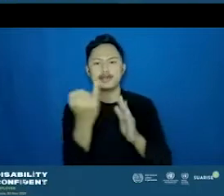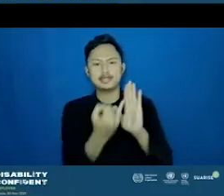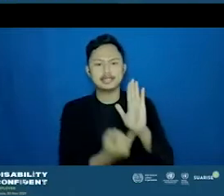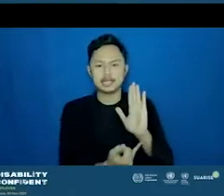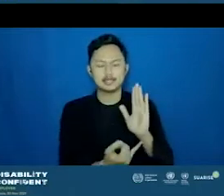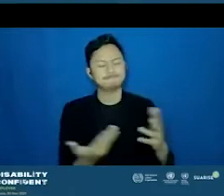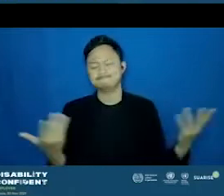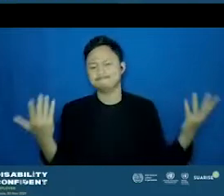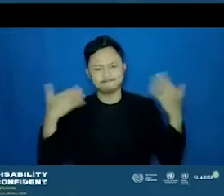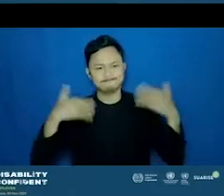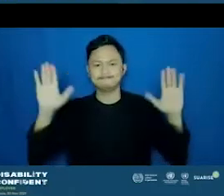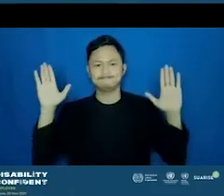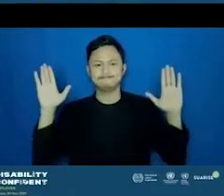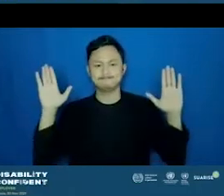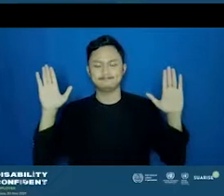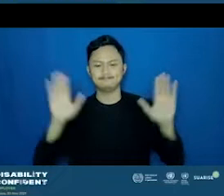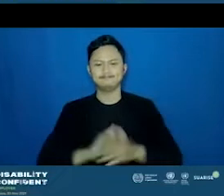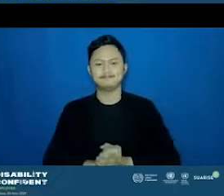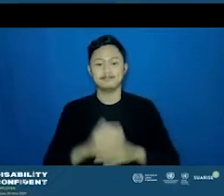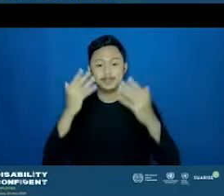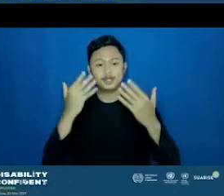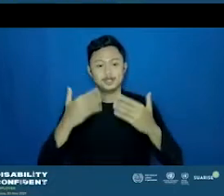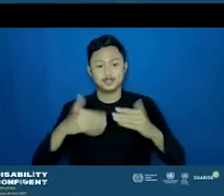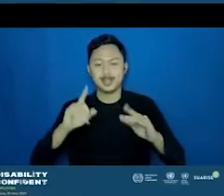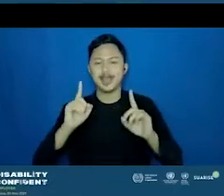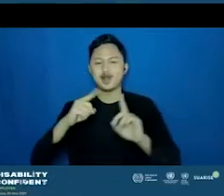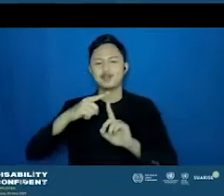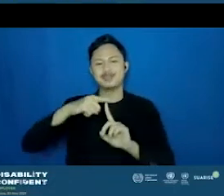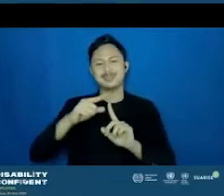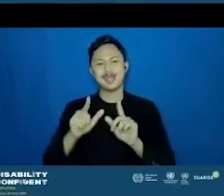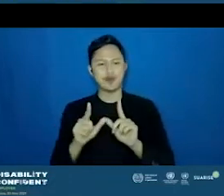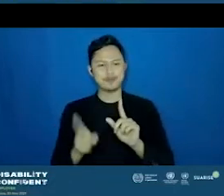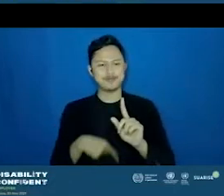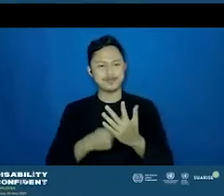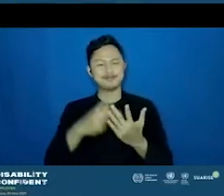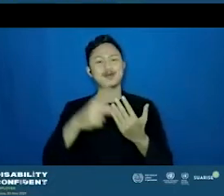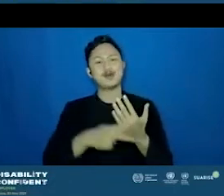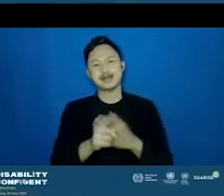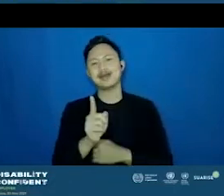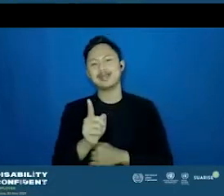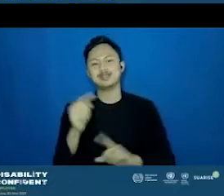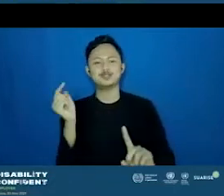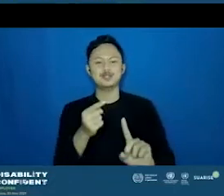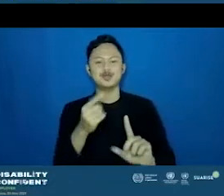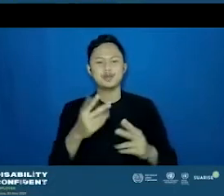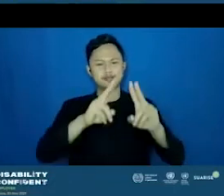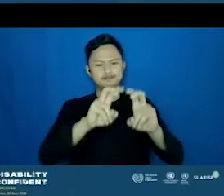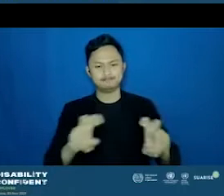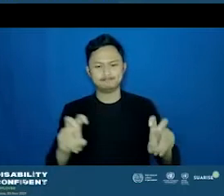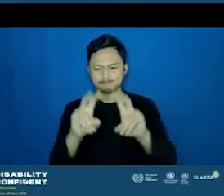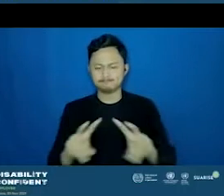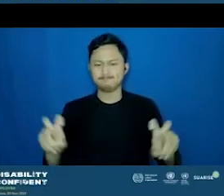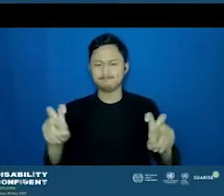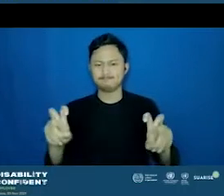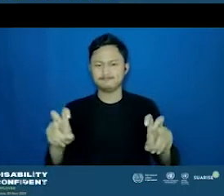pasti nggak gitu. Nah, kalau di think-web, kami ada program untuk melakukan eksplorasi pekerjaan